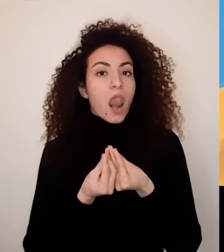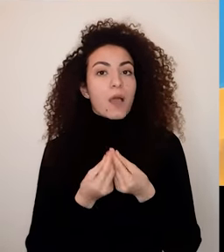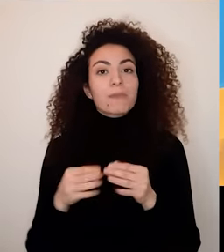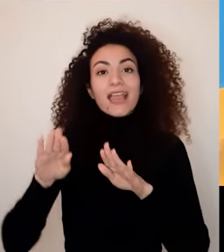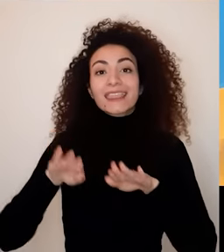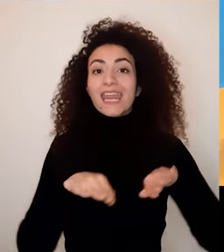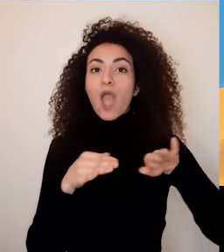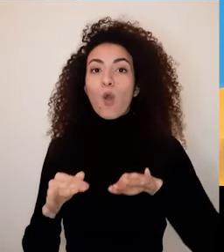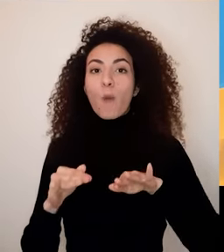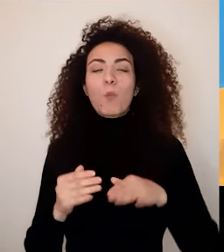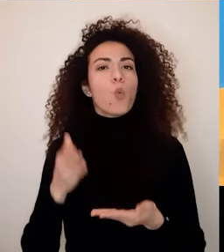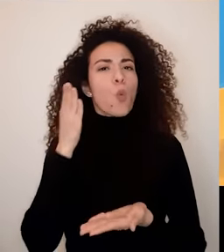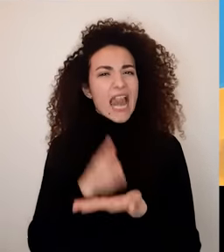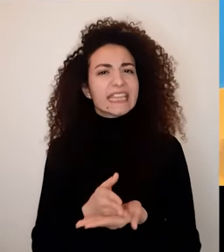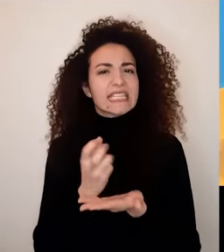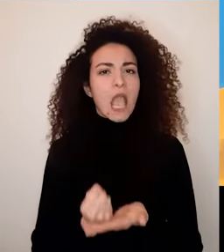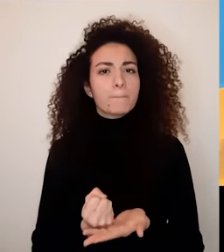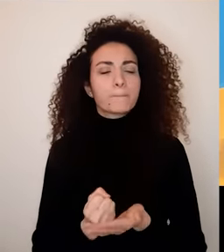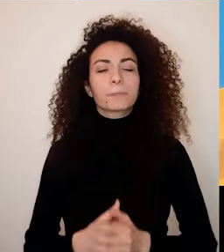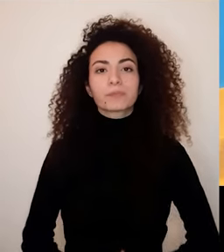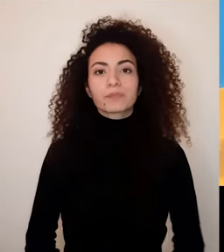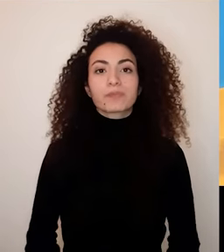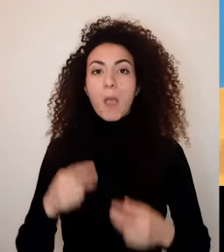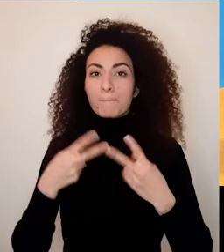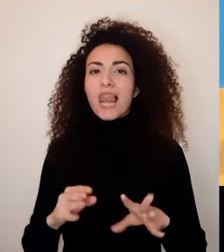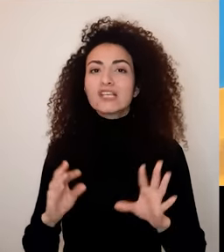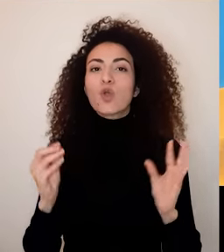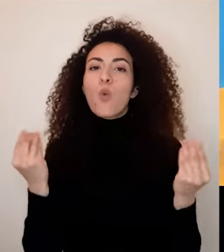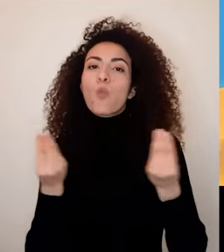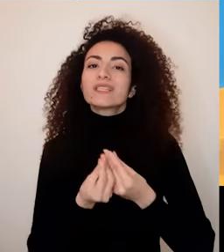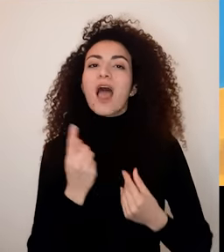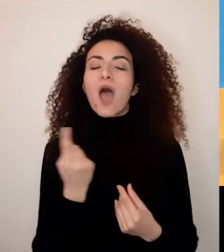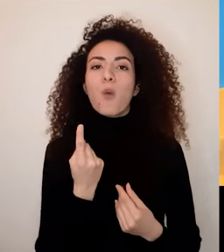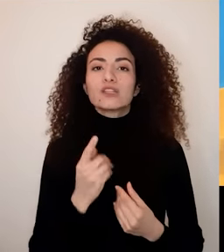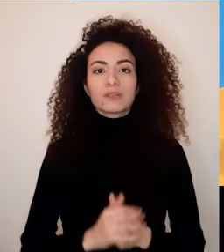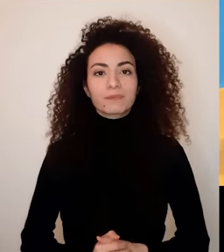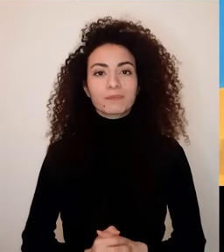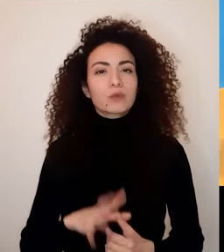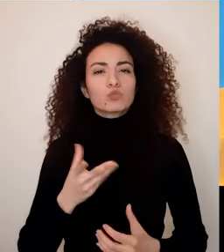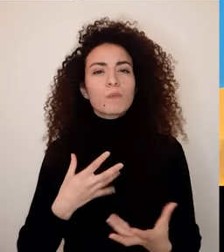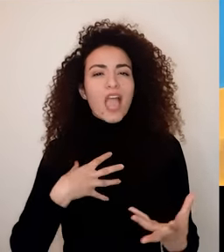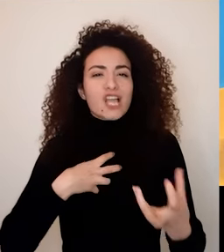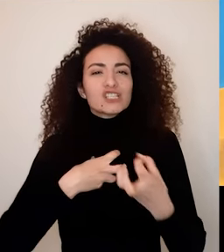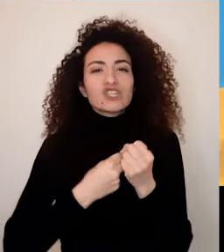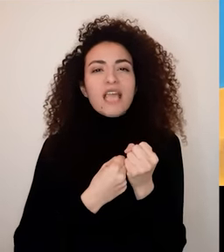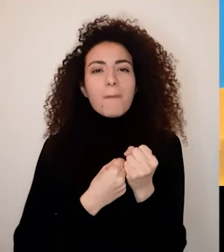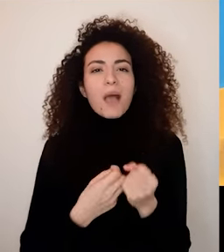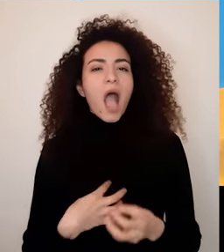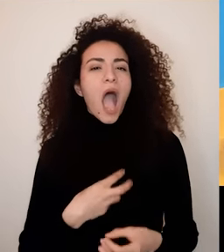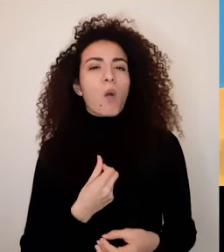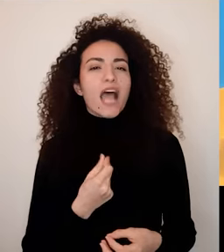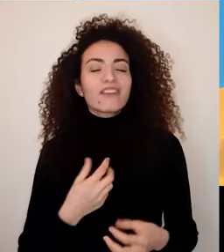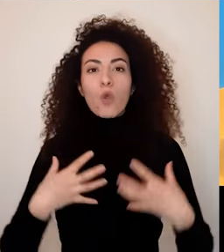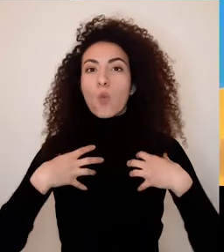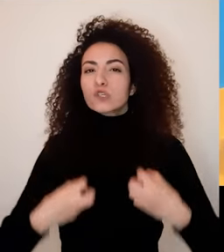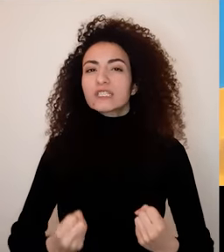وباللغة العربية بتاعني الوصال، التناغم، والالتزام رح نبلش بالوصال أولاً الوصال بيعني الإنجيذاب